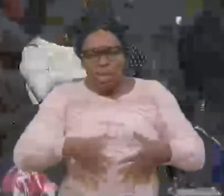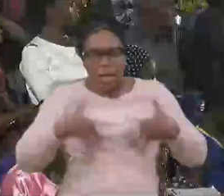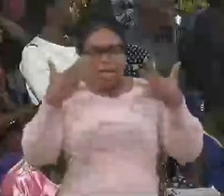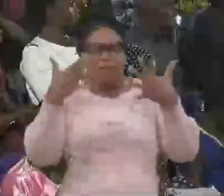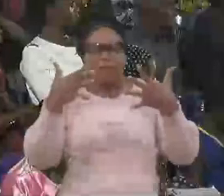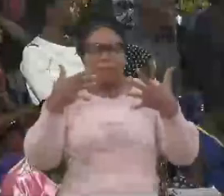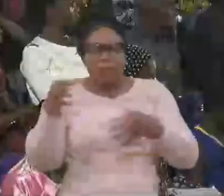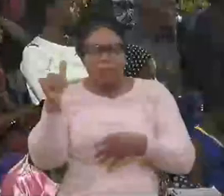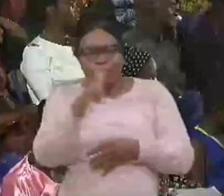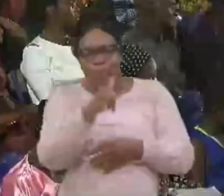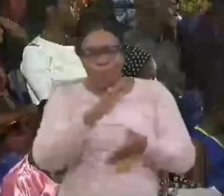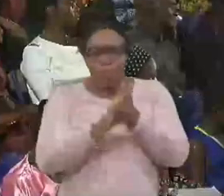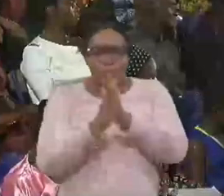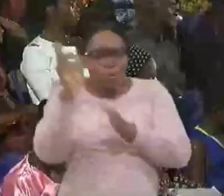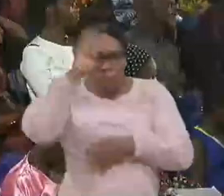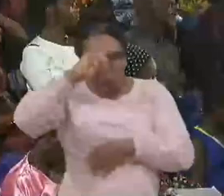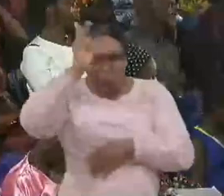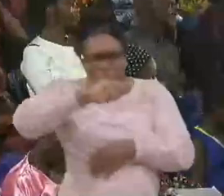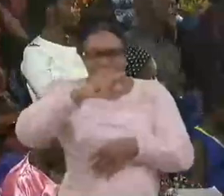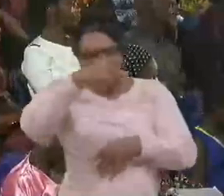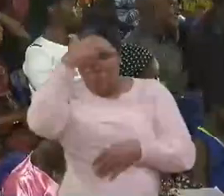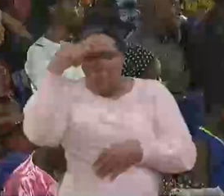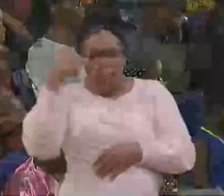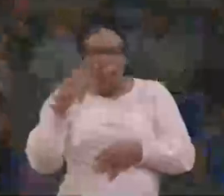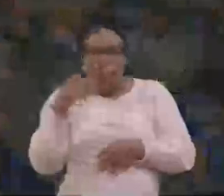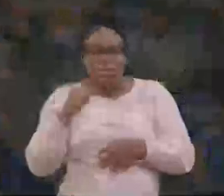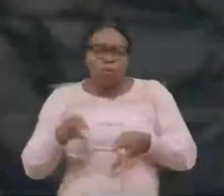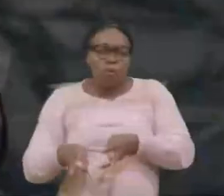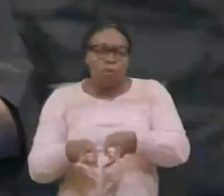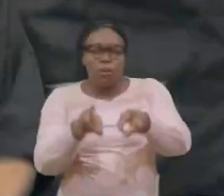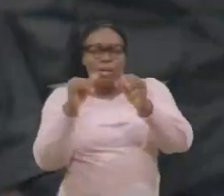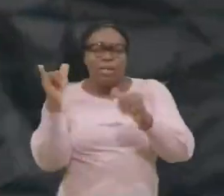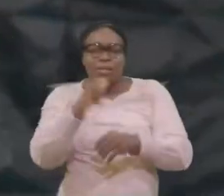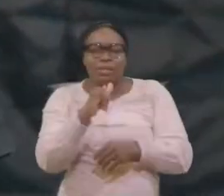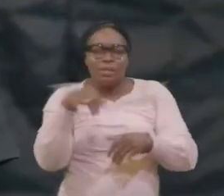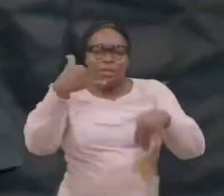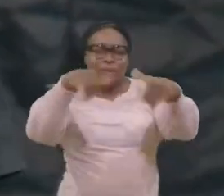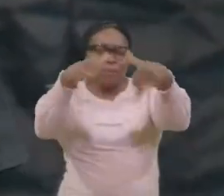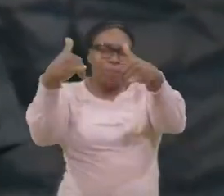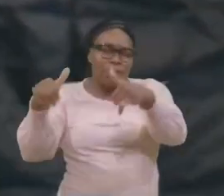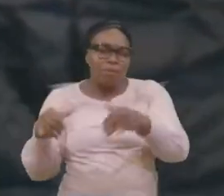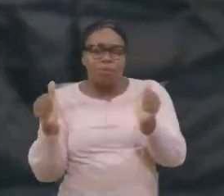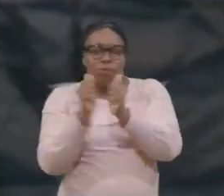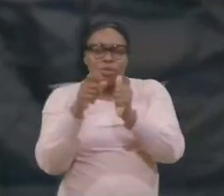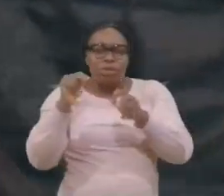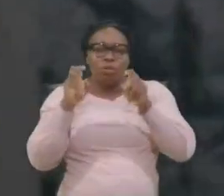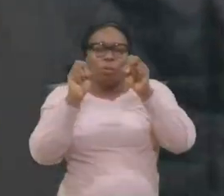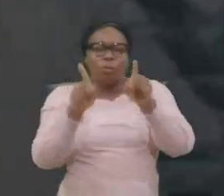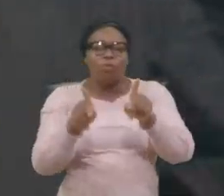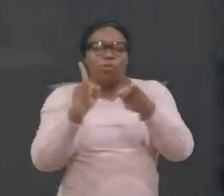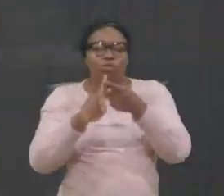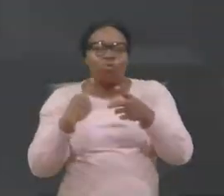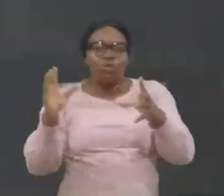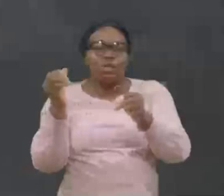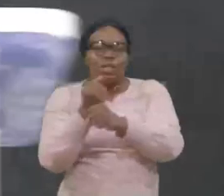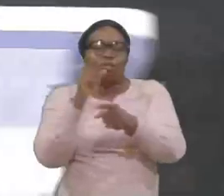ils sont insouciants dans la manière dont ils mènent leur vie ils sont insouciants dans la manière dont ils jouent avec les opportunités d